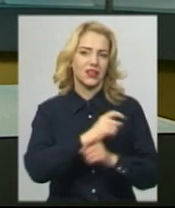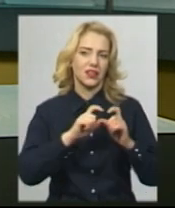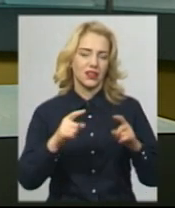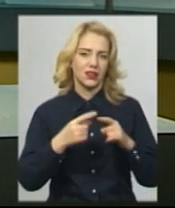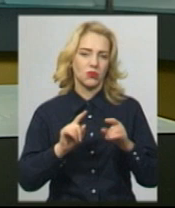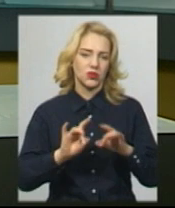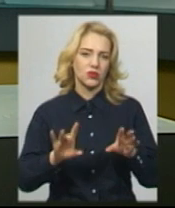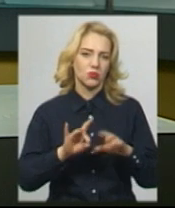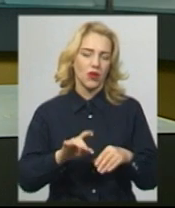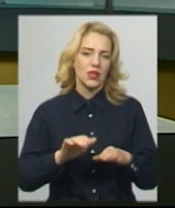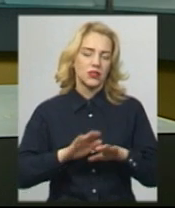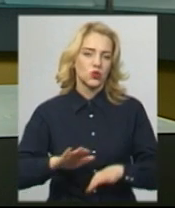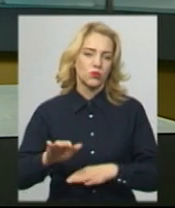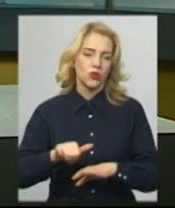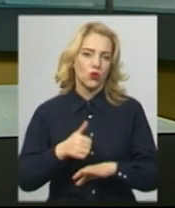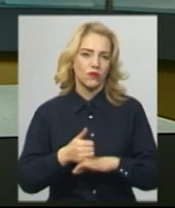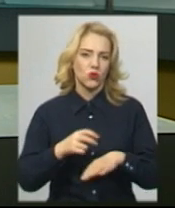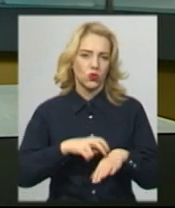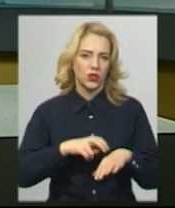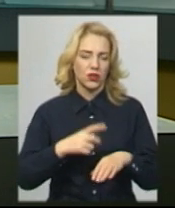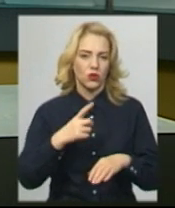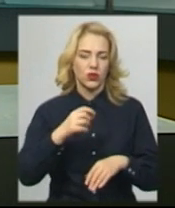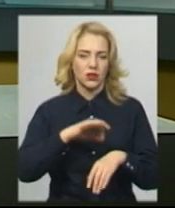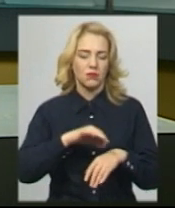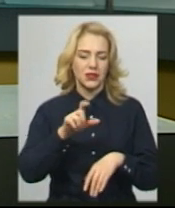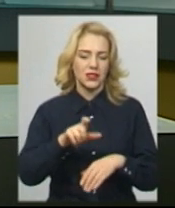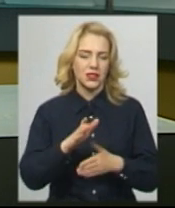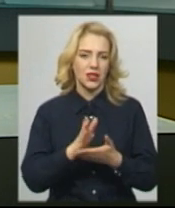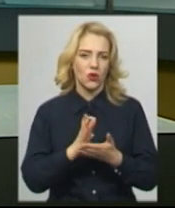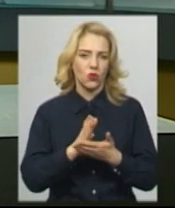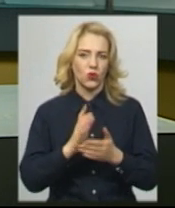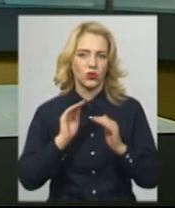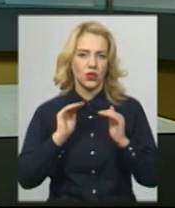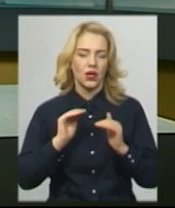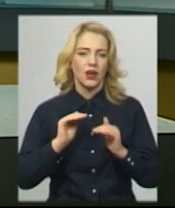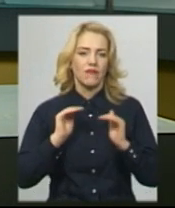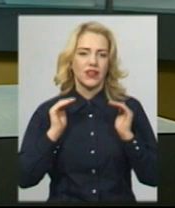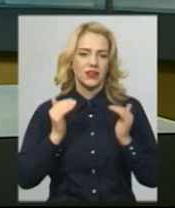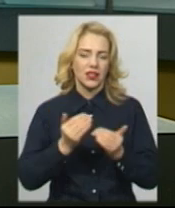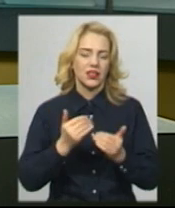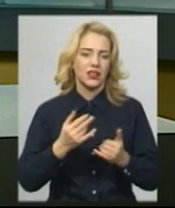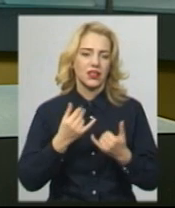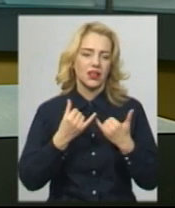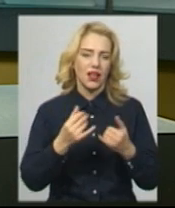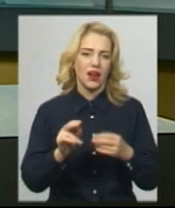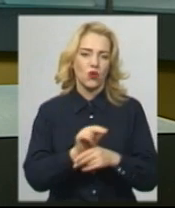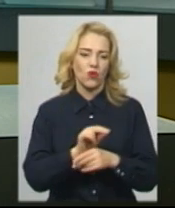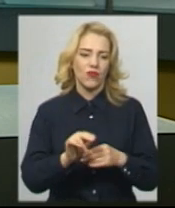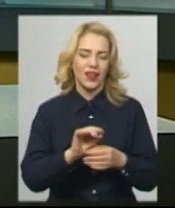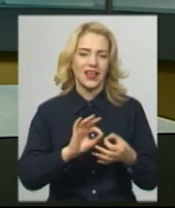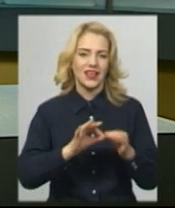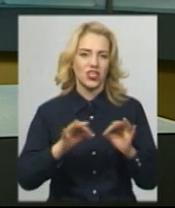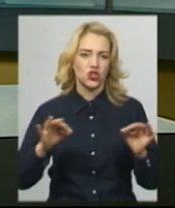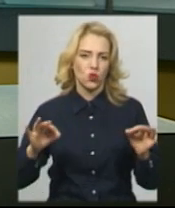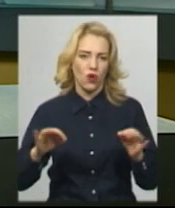лікаря Нінель Марцонь. За її словами, один пацієнт знаходиться в відділенні для лікування кишкових інфекцій, інший – другий тиждень у важкому